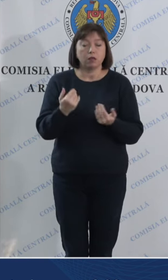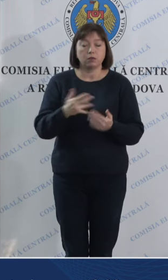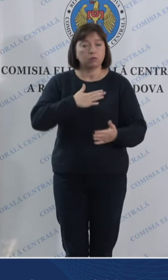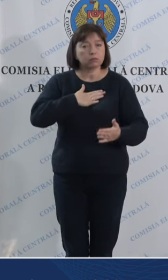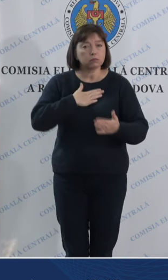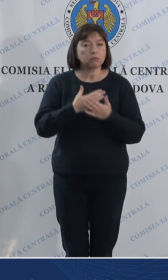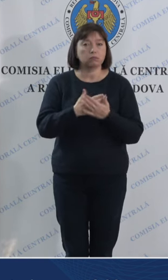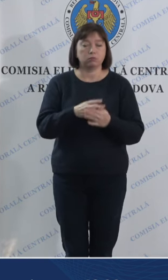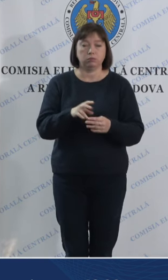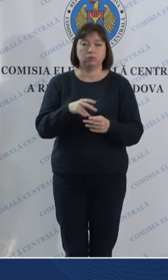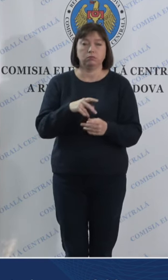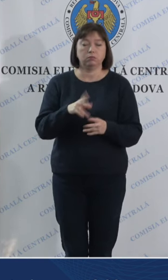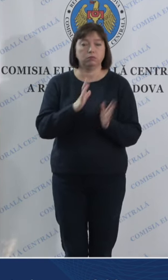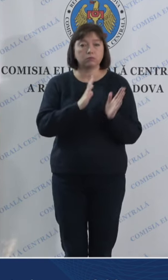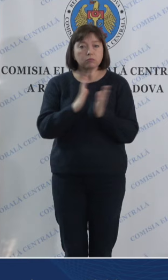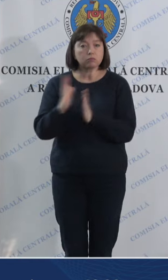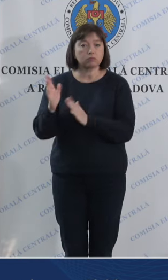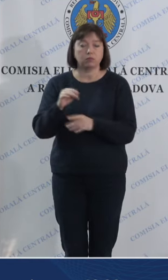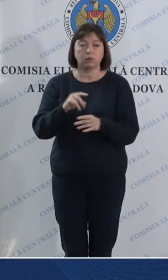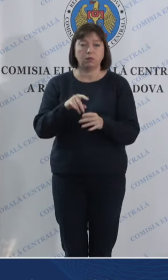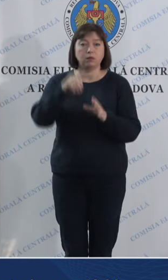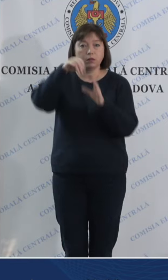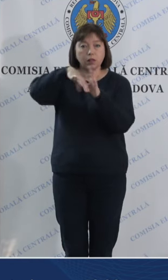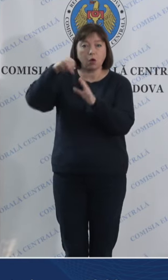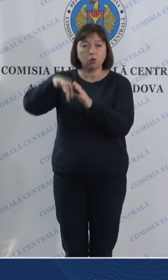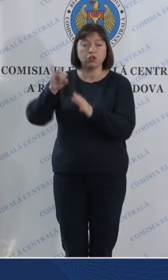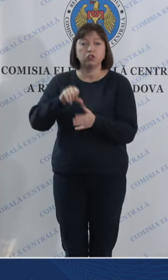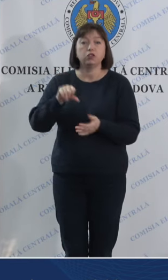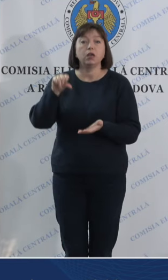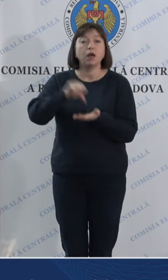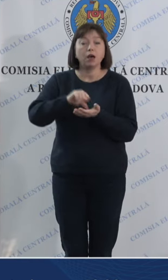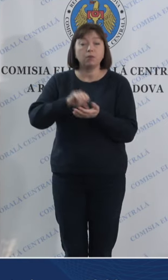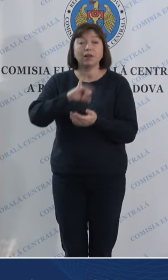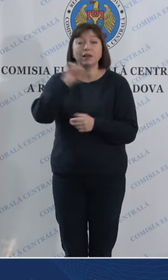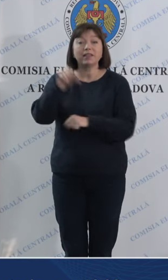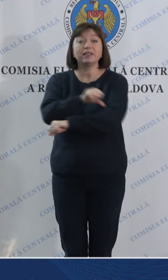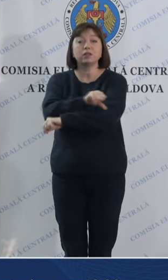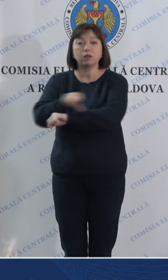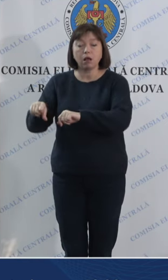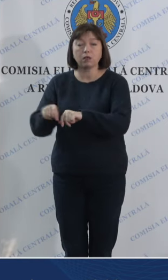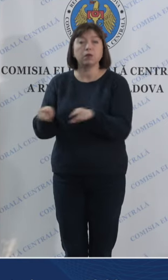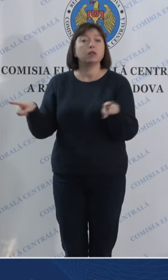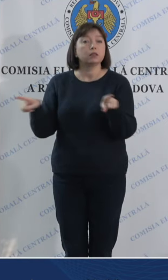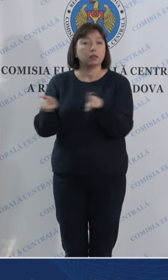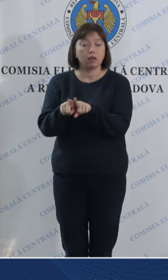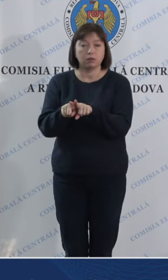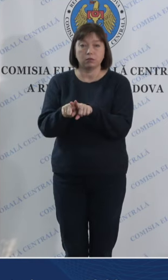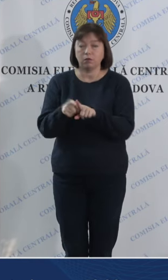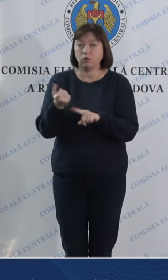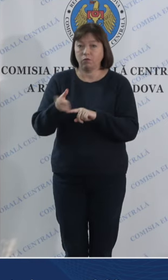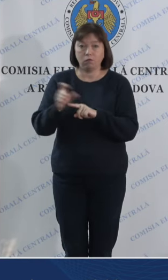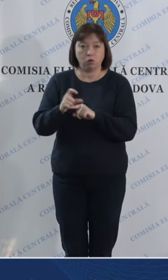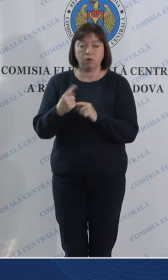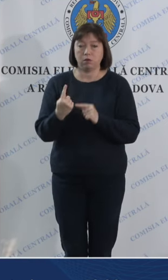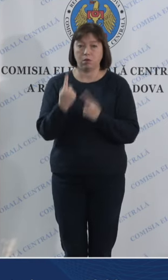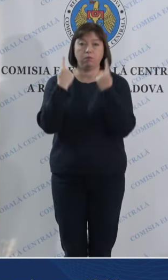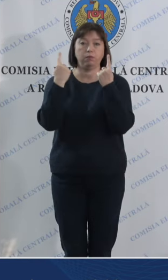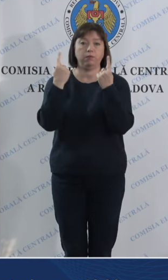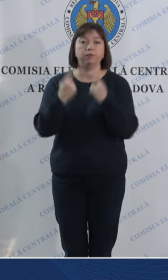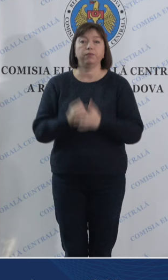activă și constantă la urne, iar implicarea din diaspora de asemenea este una semnificativă.